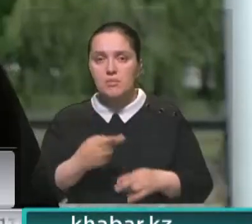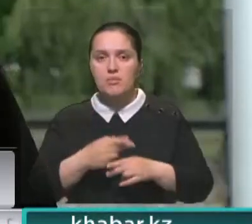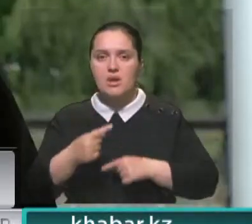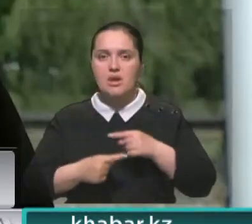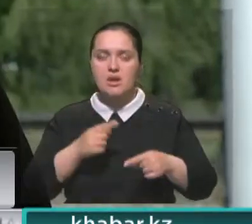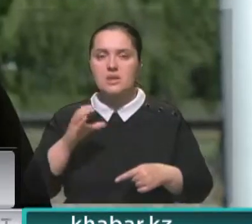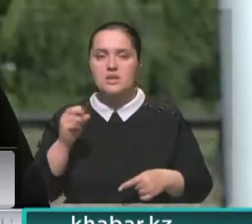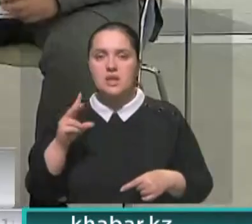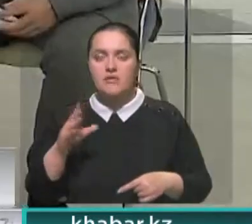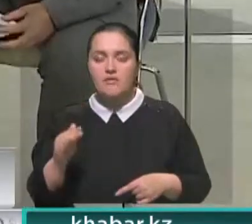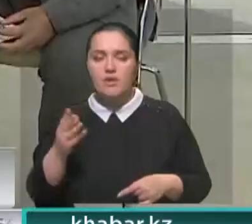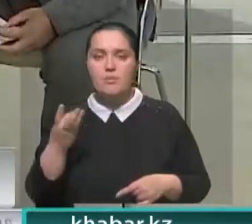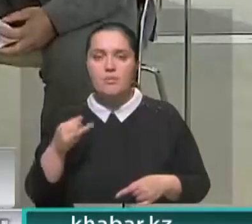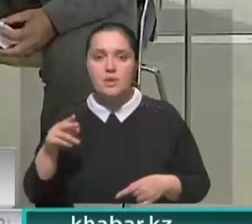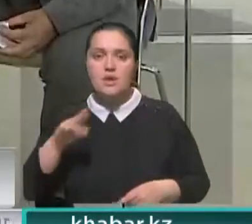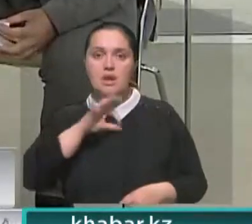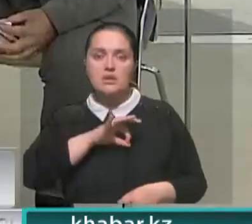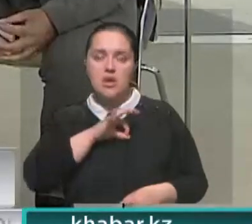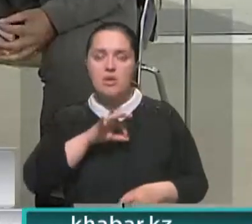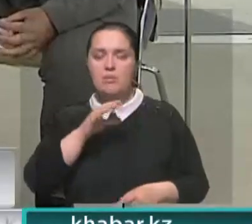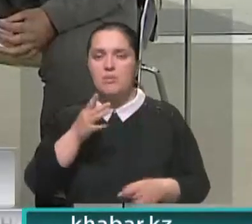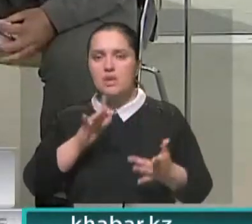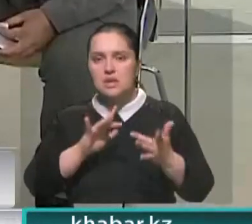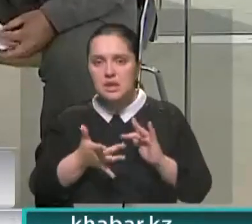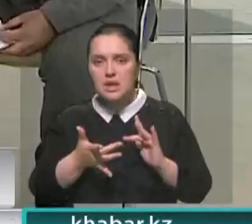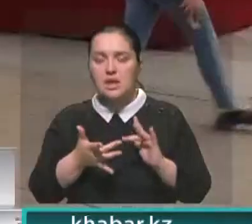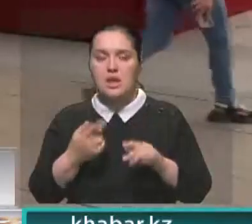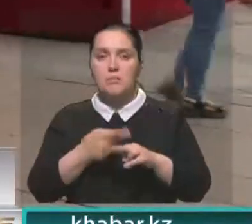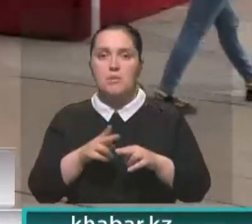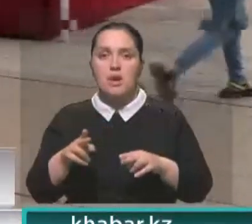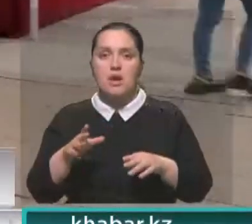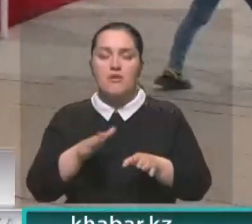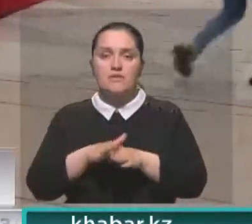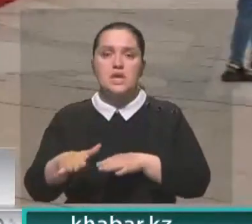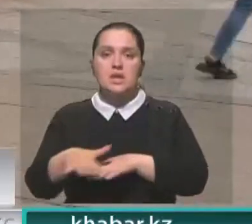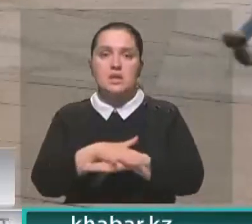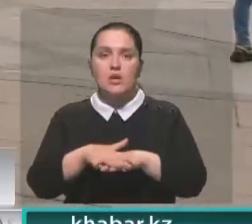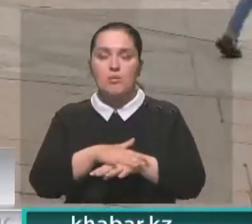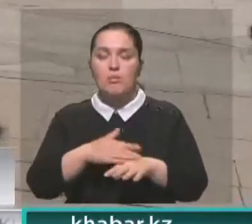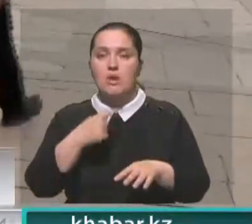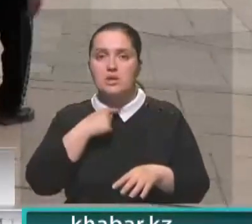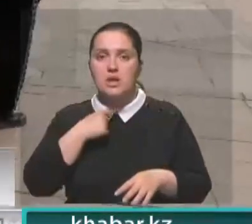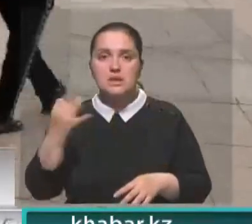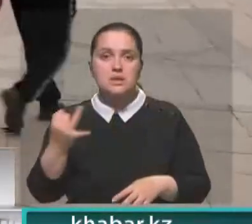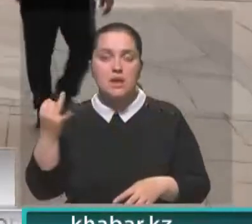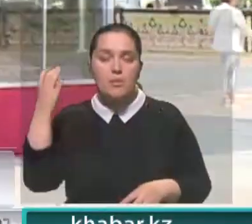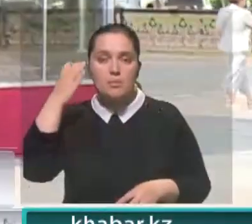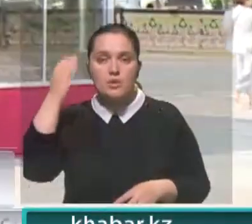селфмейд, которое сейчас активно пользуется социальными лифтами. Их мнение о всенародном голосовании также было интересно послушать.